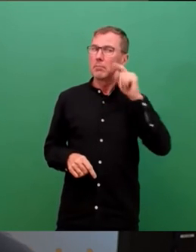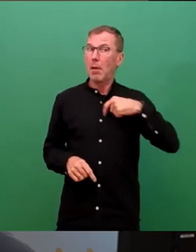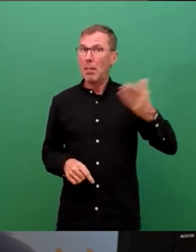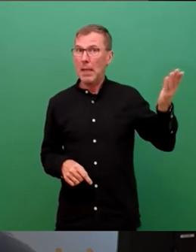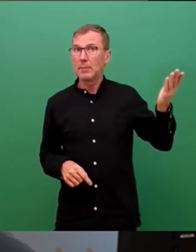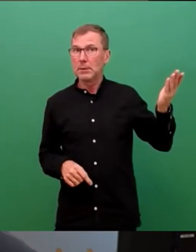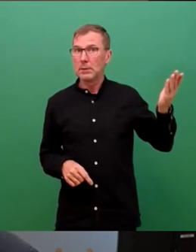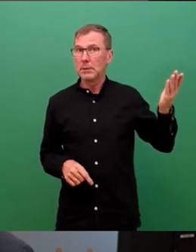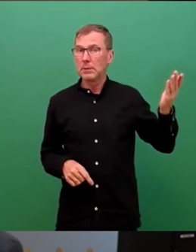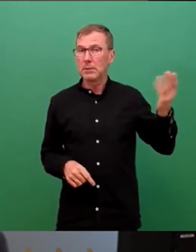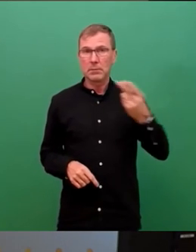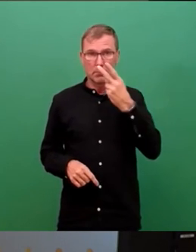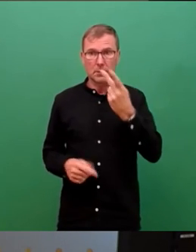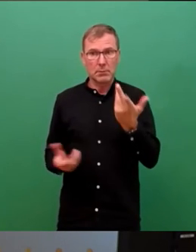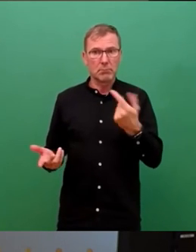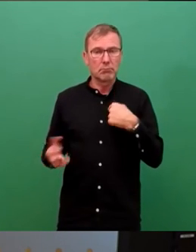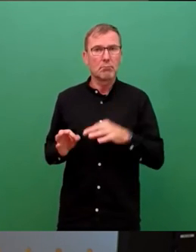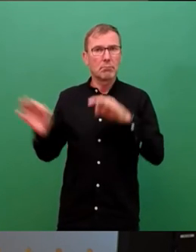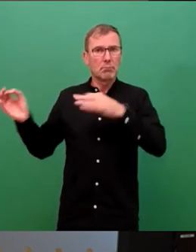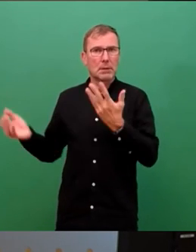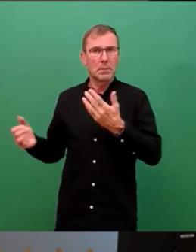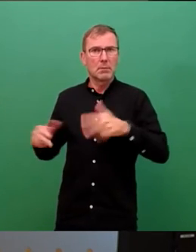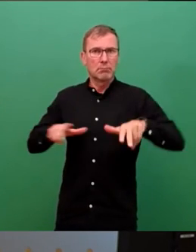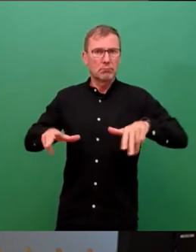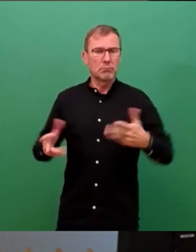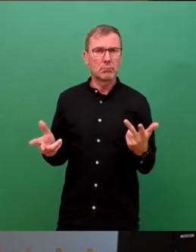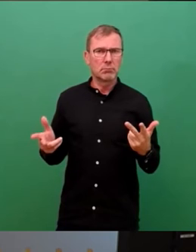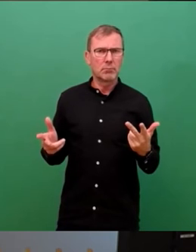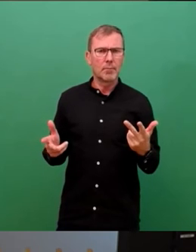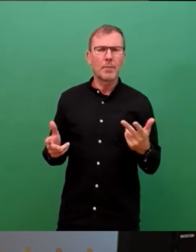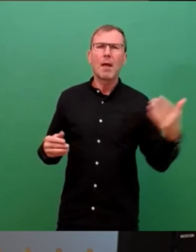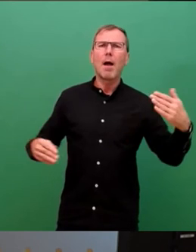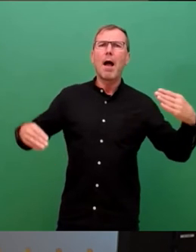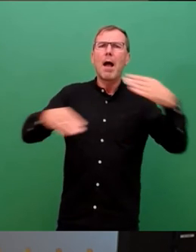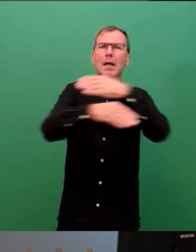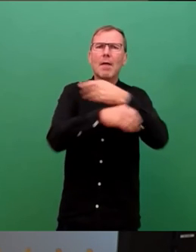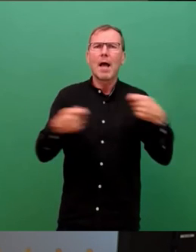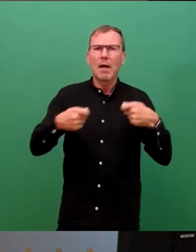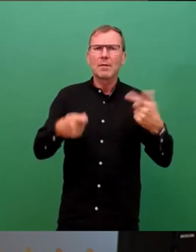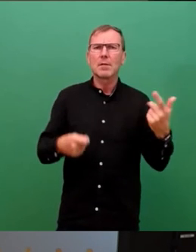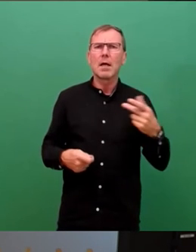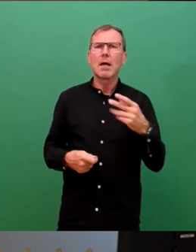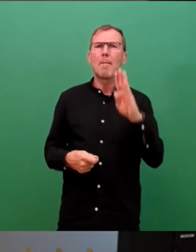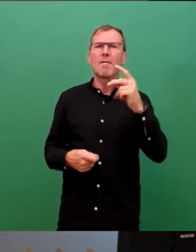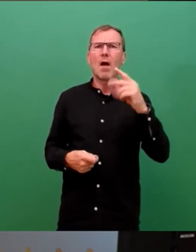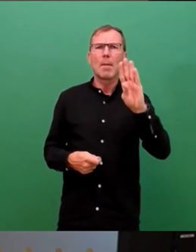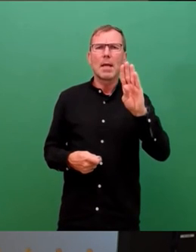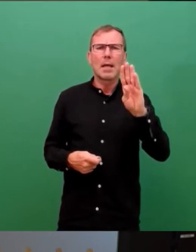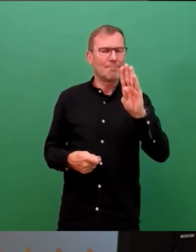aus, um diese Aussage zu untermauern. Doch die Querfinanzierung der DVB ist ausgereizt.